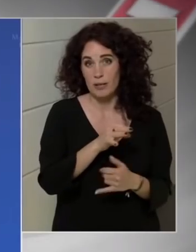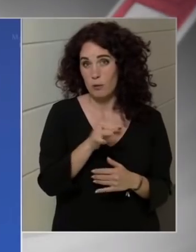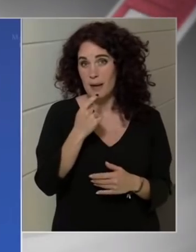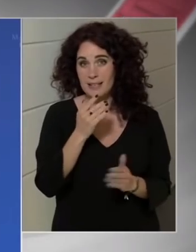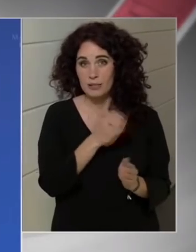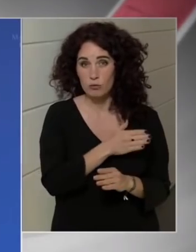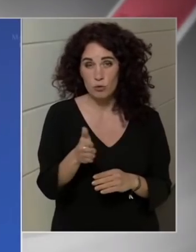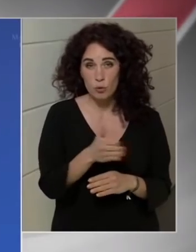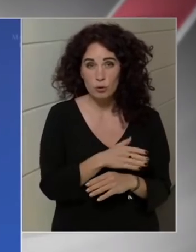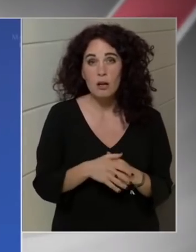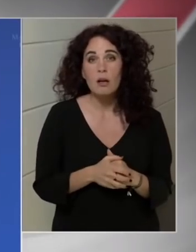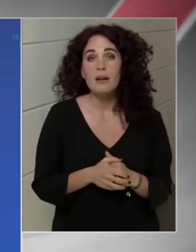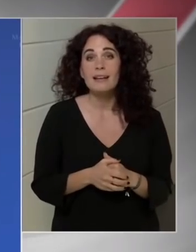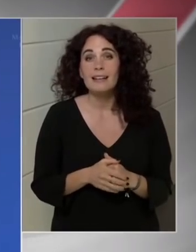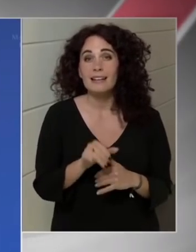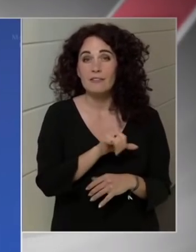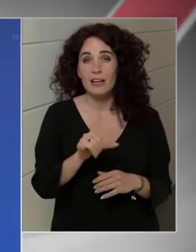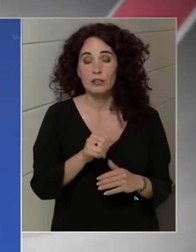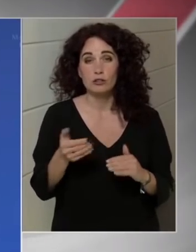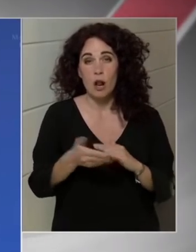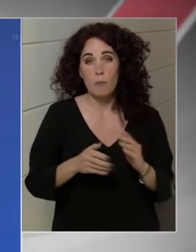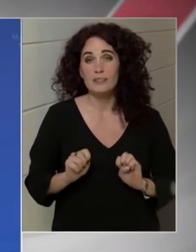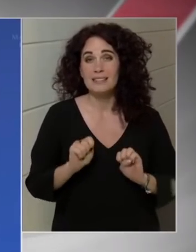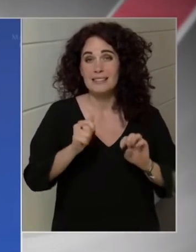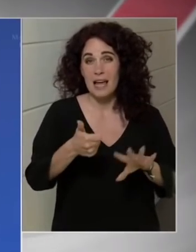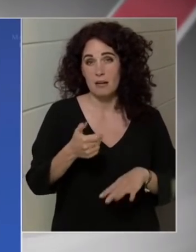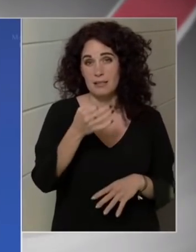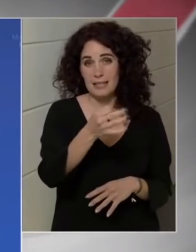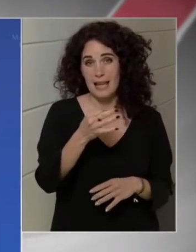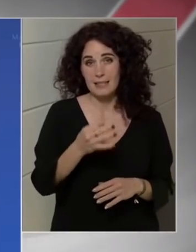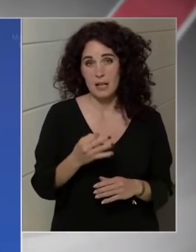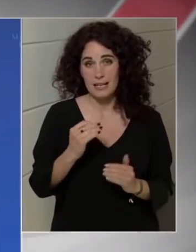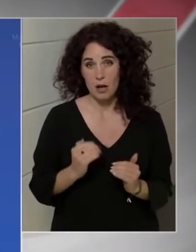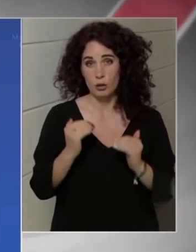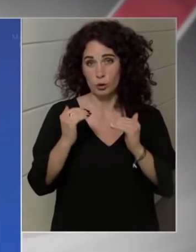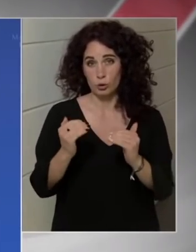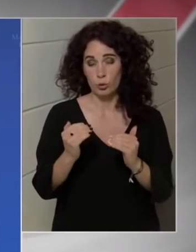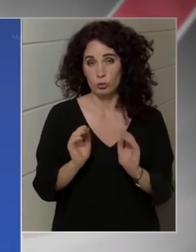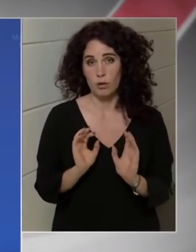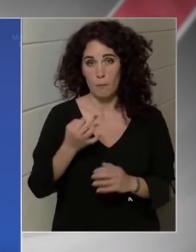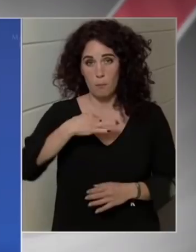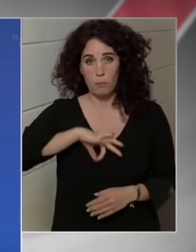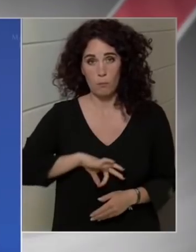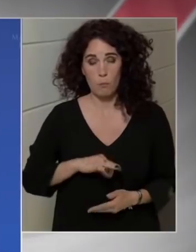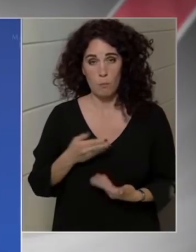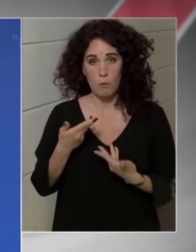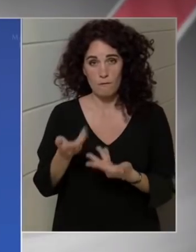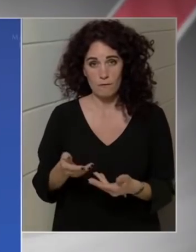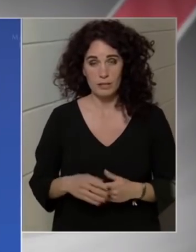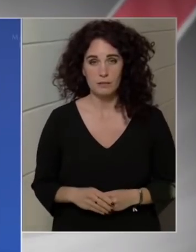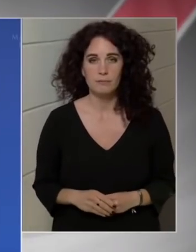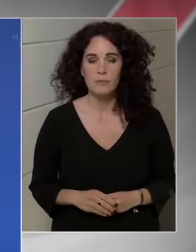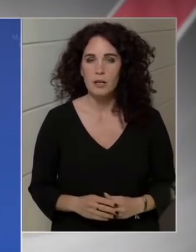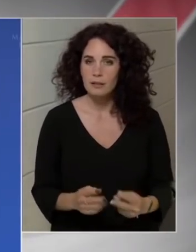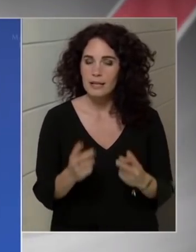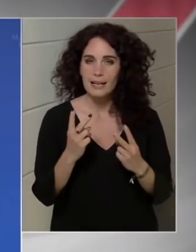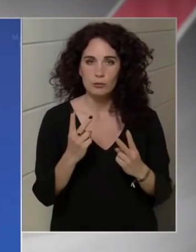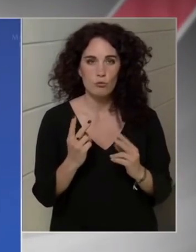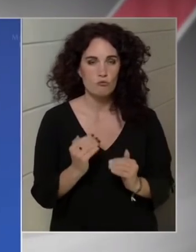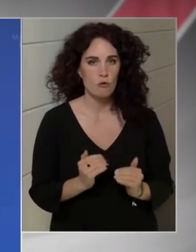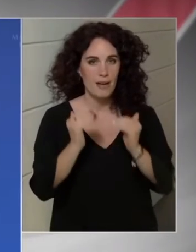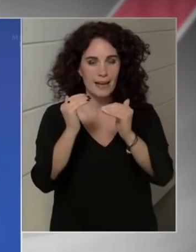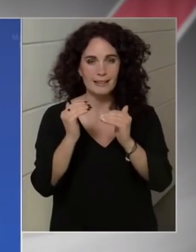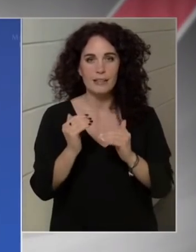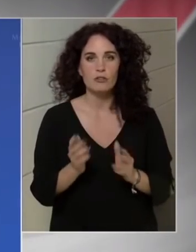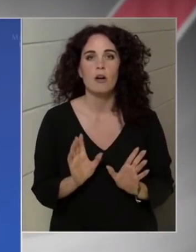egyszerűen azért tesz extra profitra a szert, mert már idén is, márciusig a kiskereskedelmi